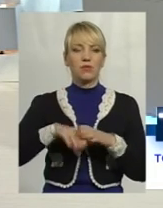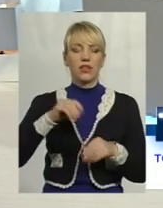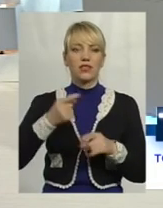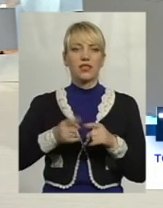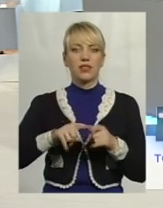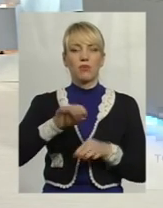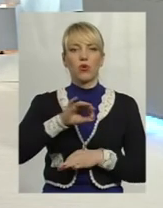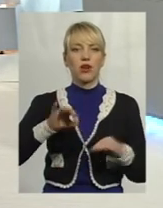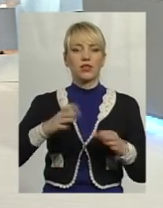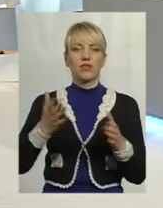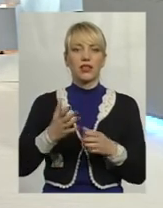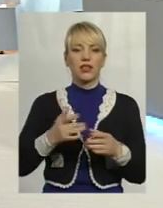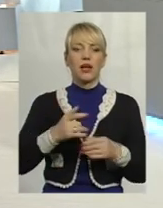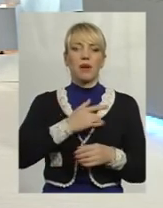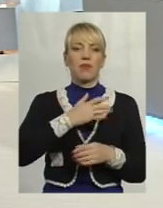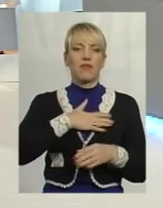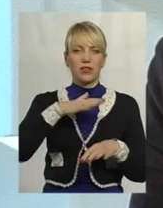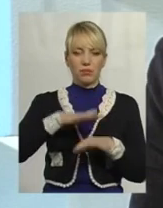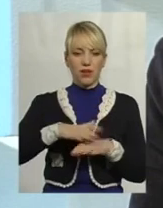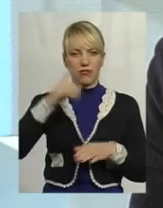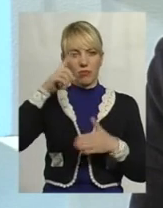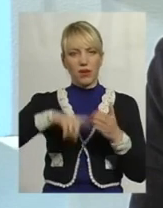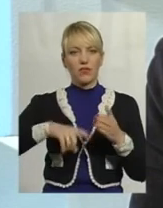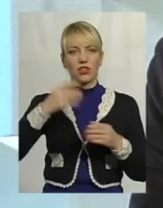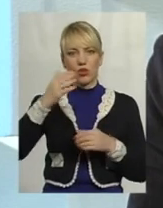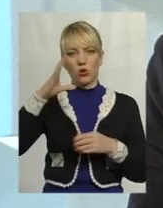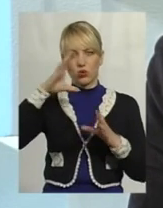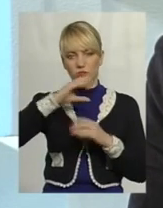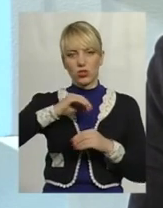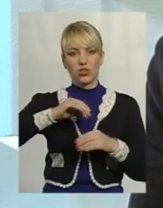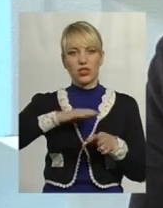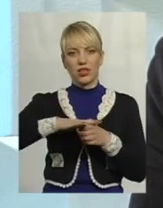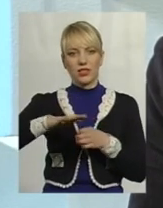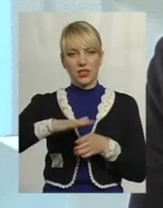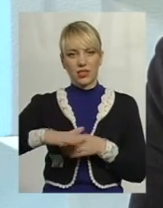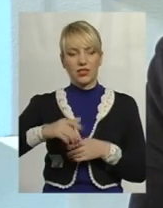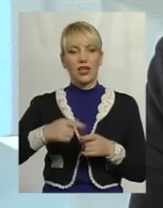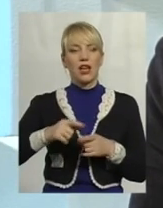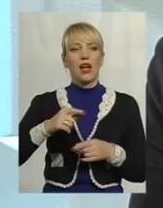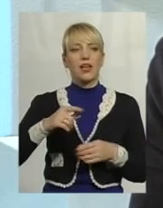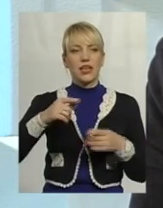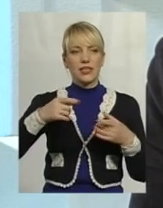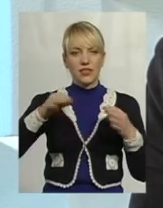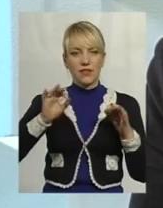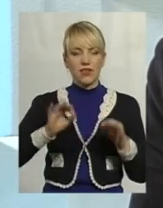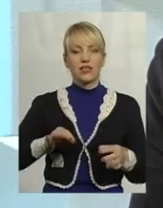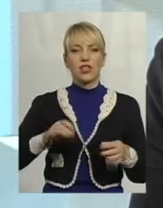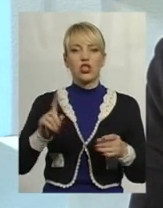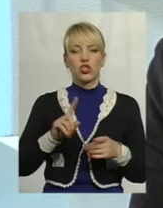ті проекти, в яких Приватбанк впевнений в їх успішній реалізації. Тобто, звісно, попередній відбір і аналіз